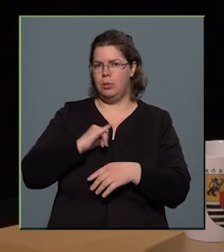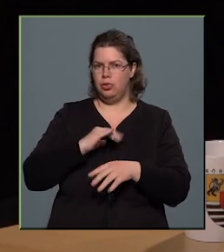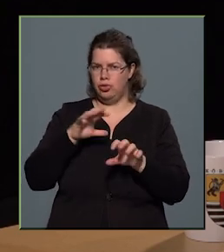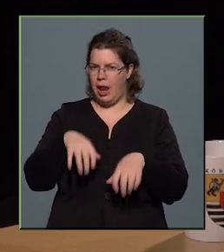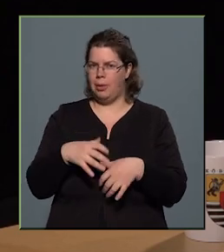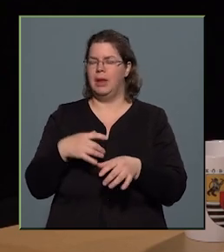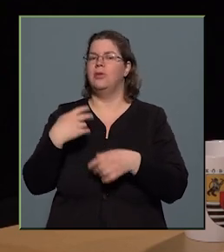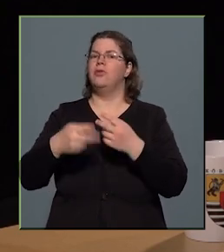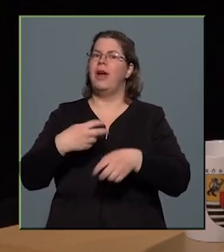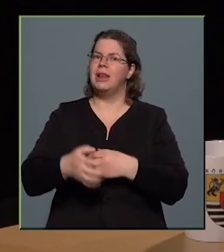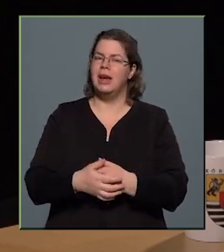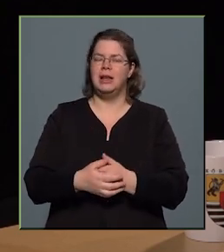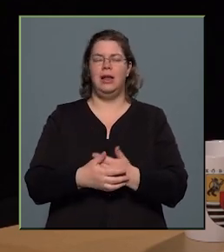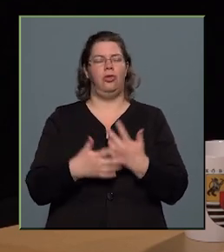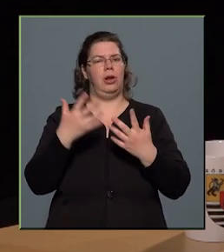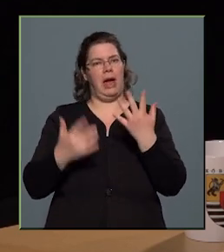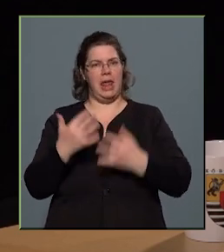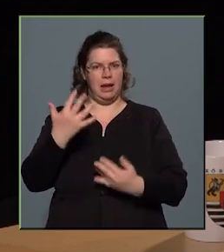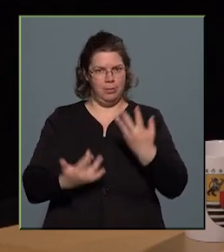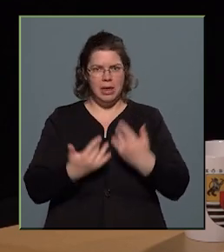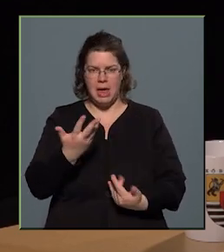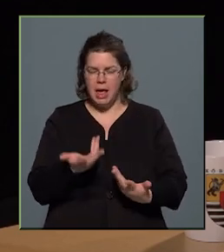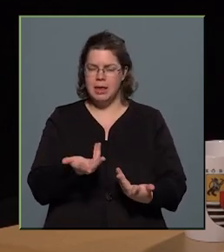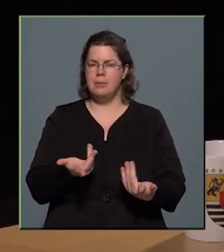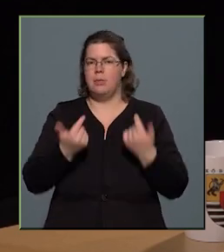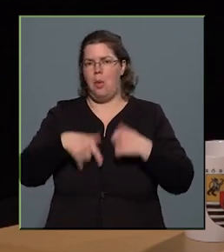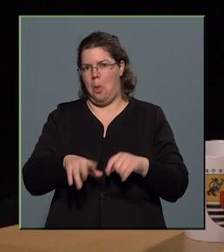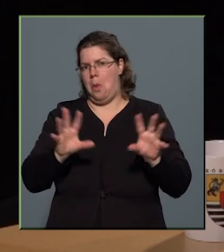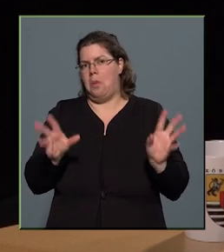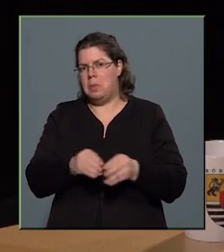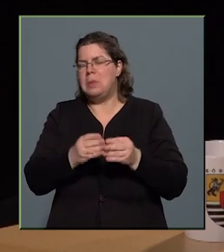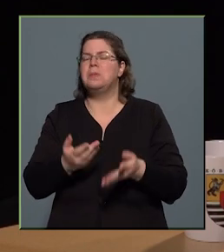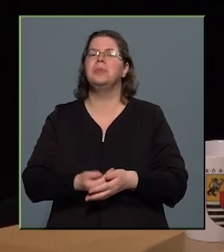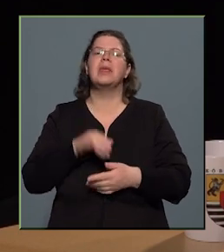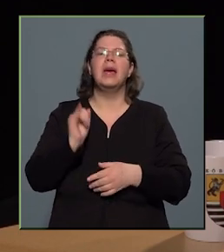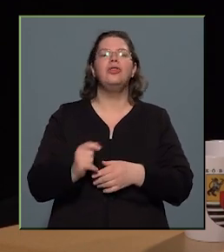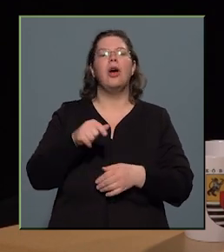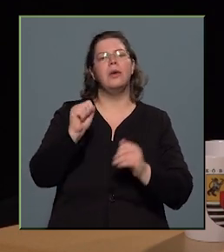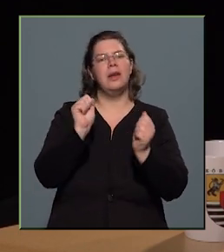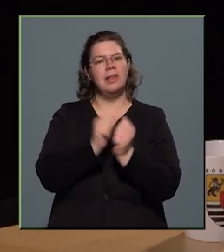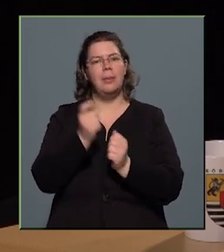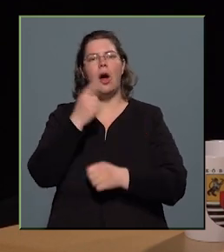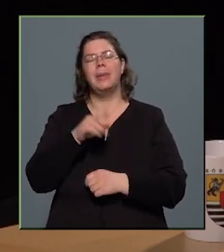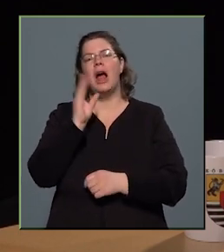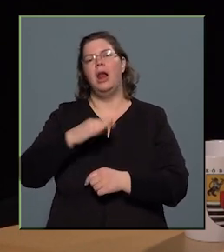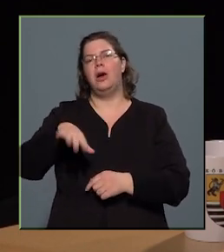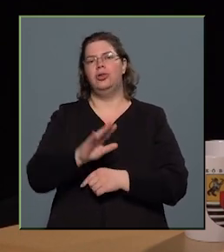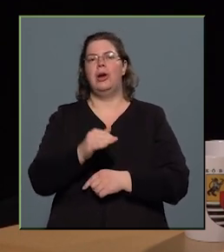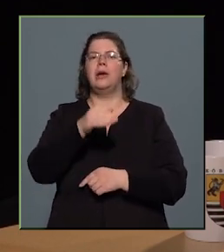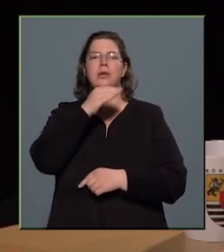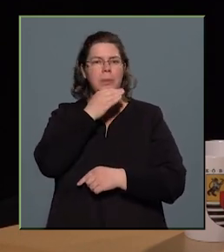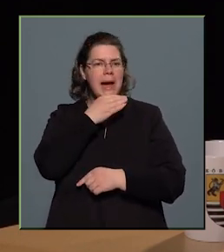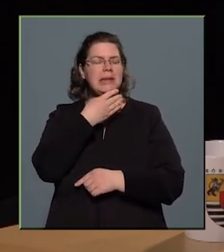fogalmazódnak meg, illetve hát javarészt ugye azok a számok, amelyek a lakosság szubjektív biztonság